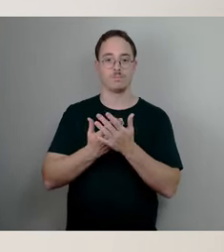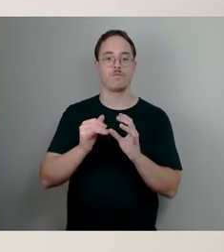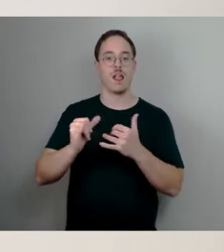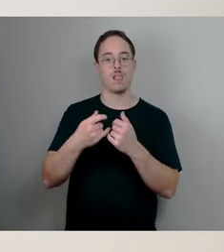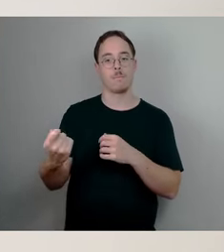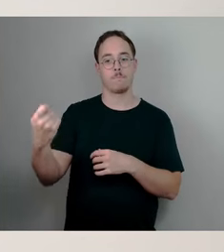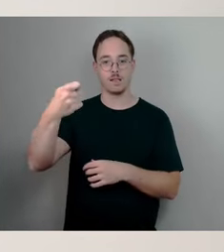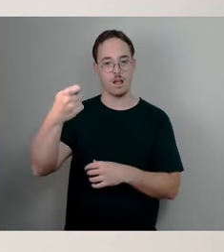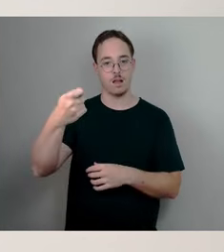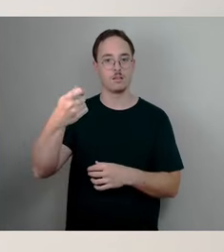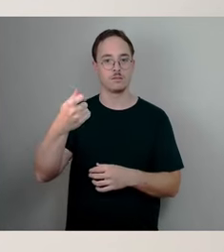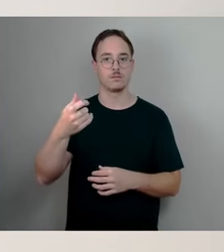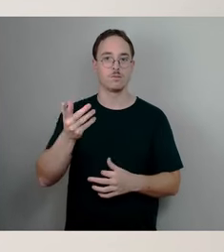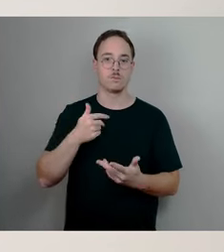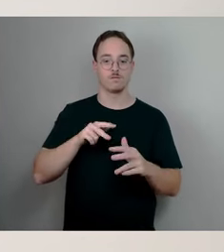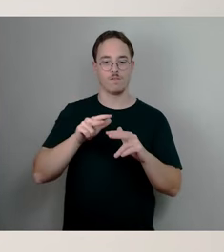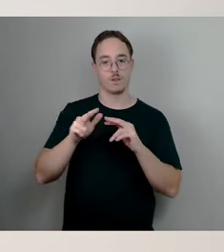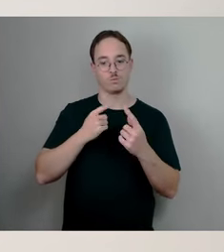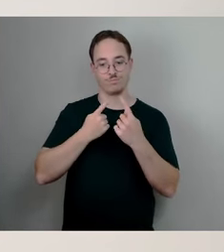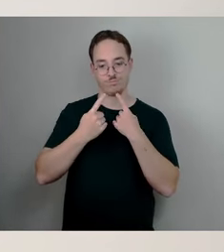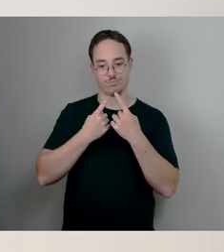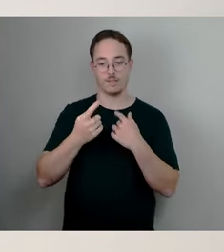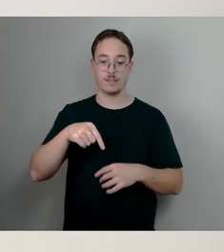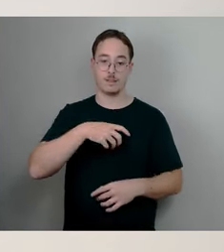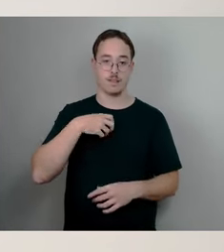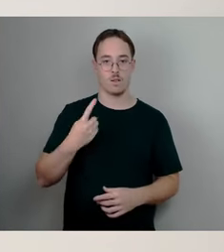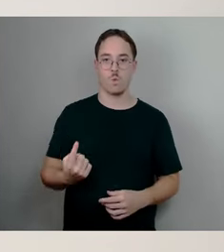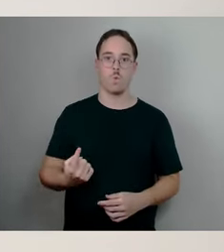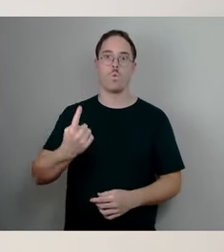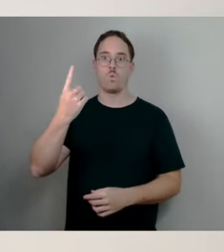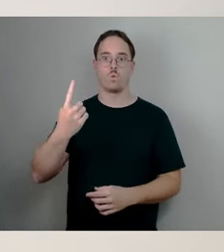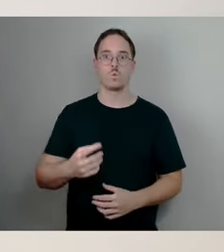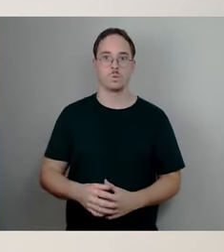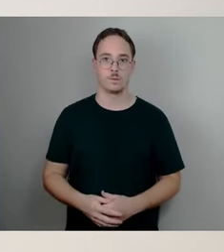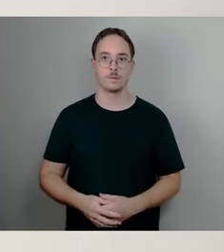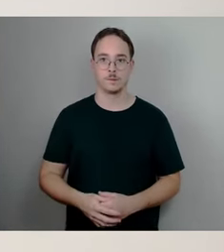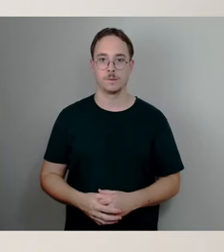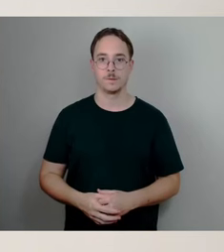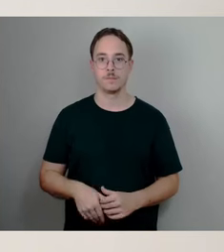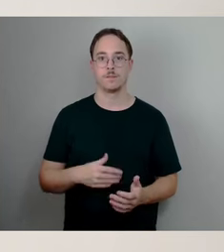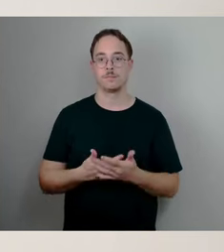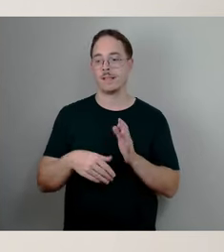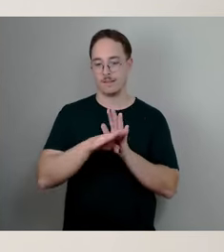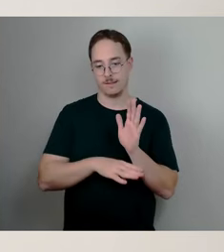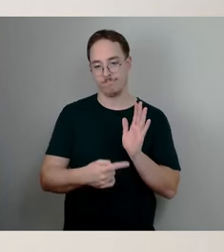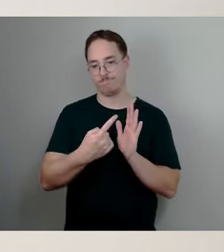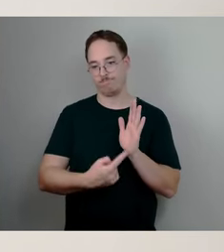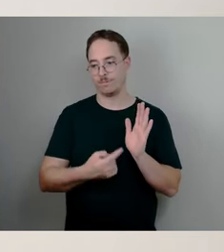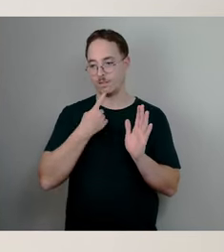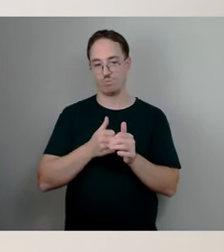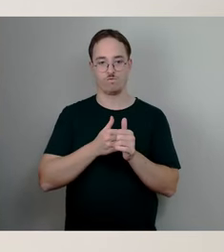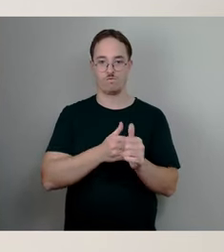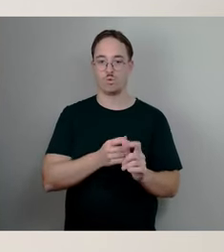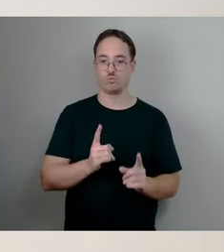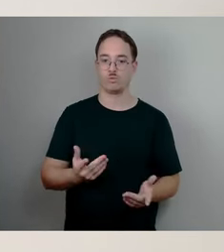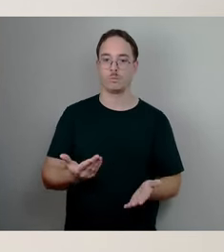sehr, sehr hoch. Das heißt, neben dem, was man natürlich gesetzlich absichern müssen, eine 9-Stunden-Betreuung, egal